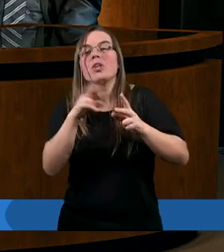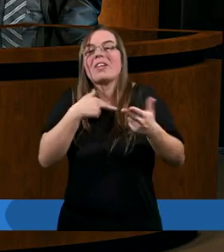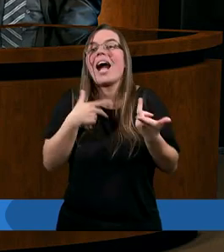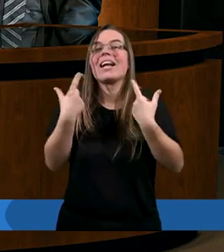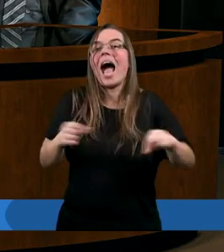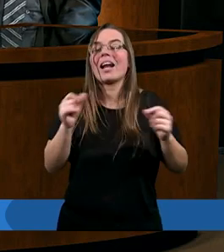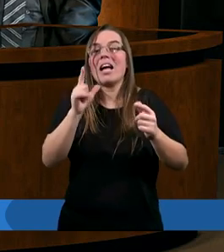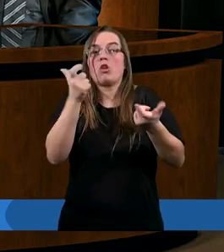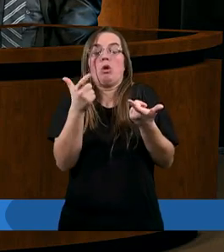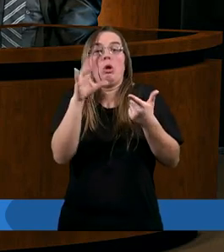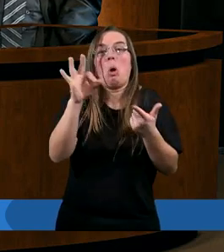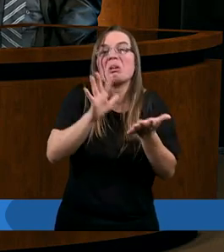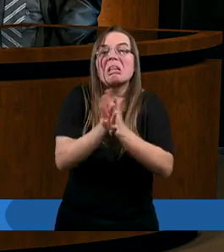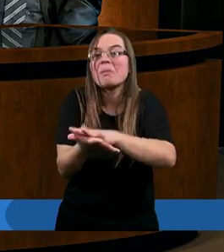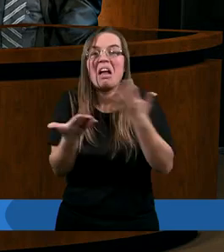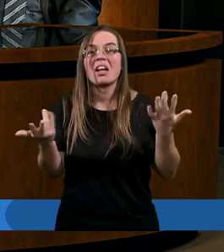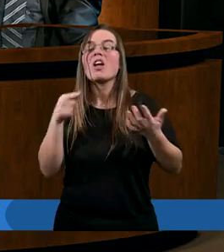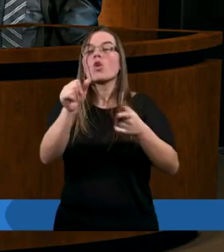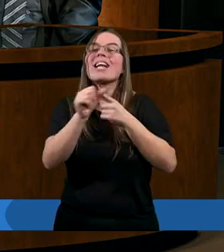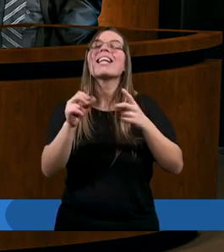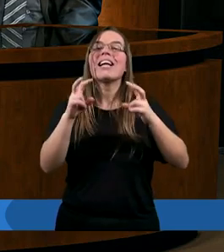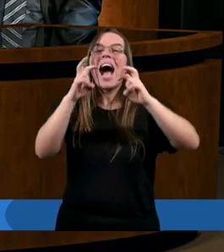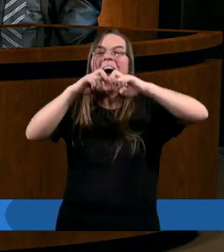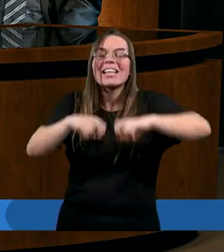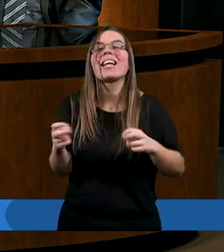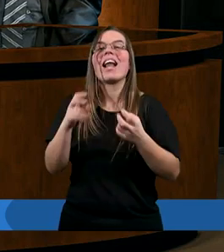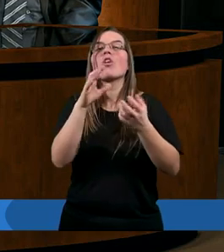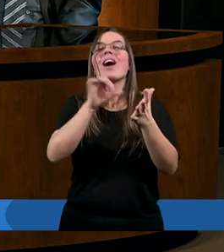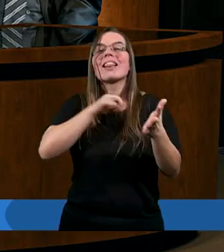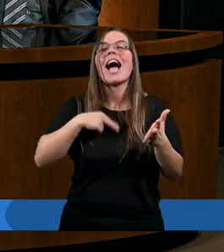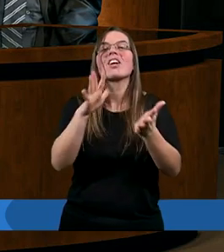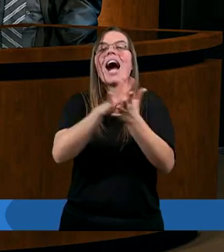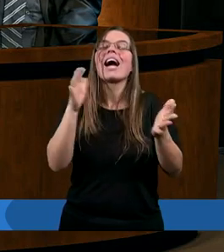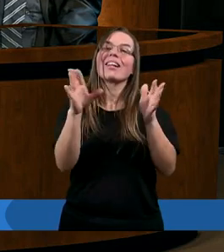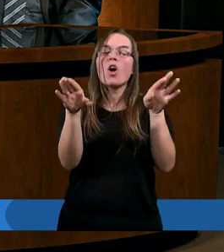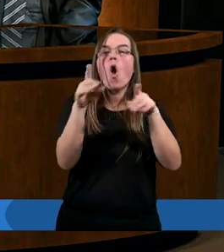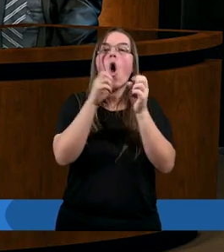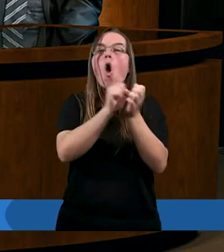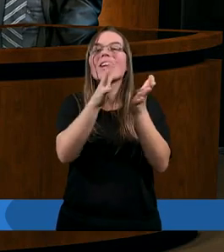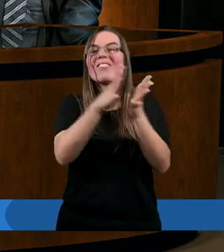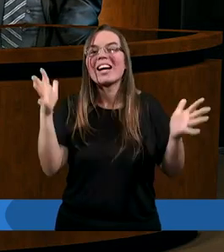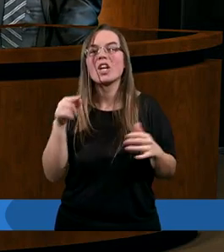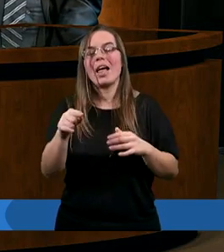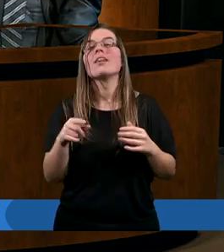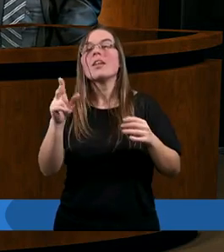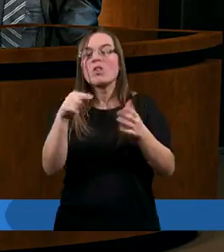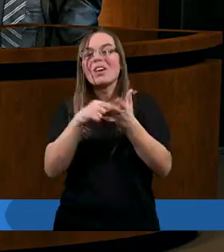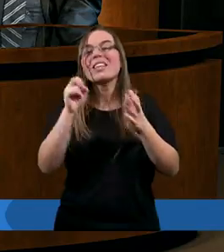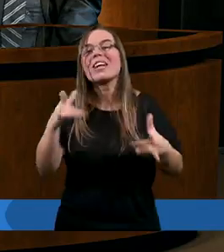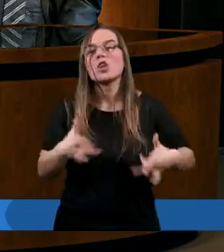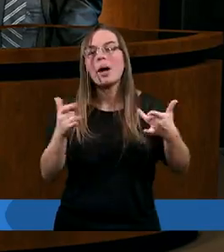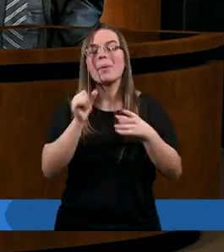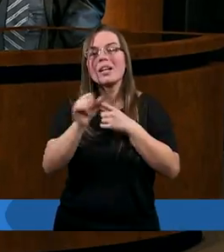nagle zmieniła sytuacja. To jest weryfikacja także naszych charakterów. Bardzo ciężko jest patrzeć na cierpienie.